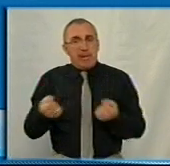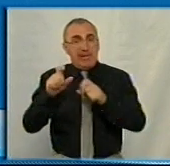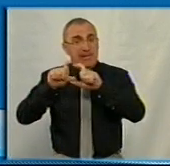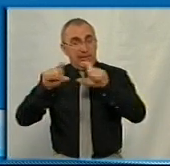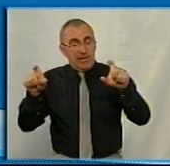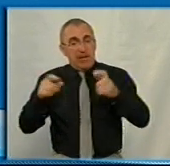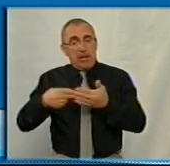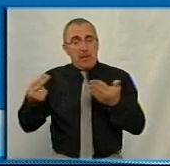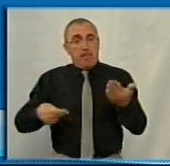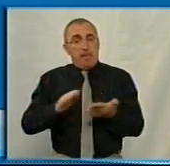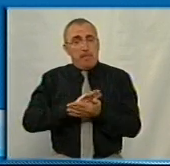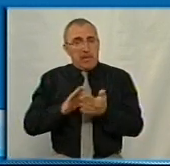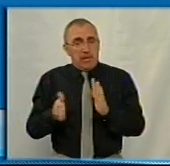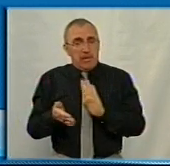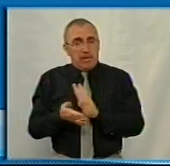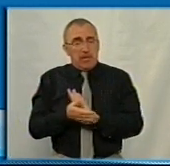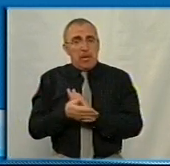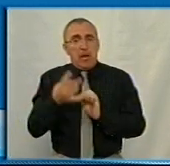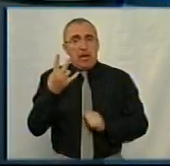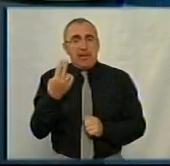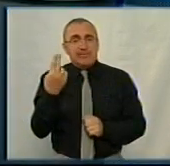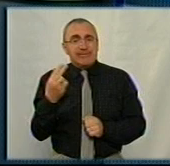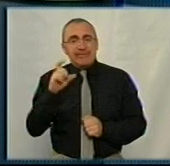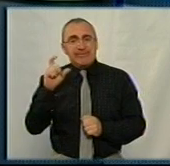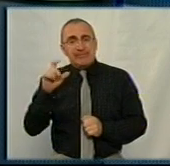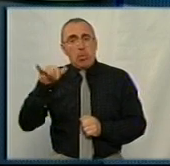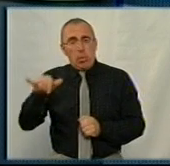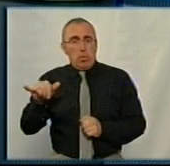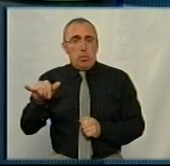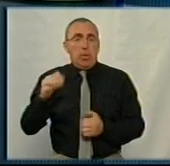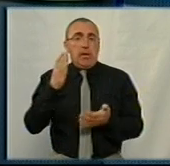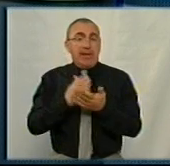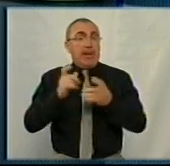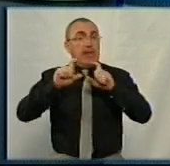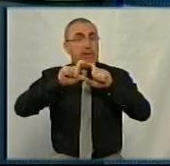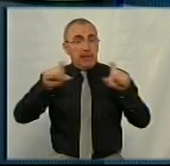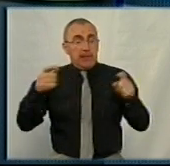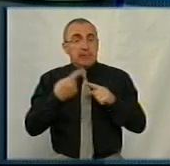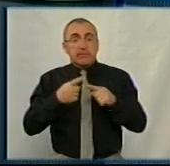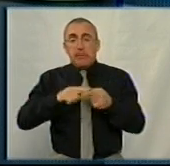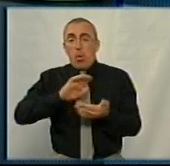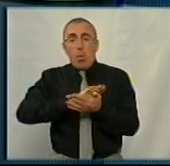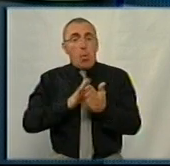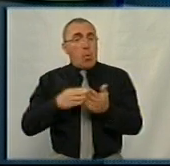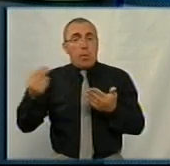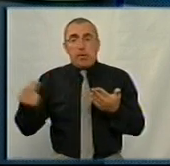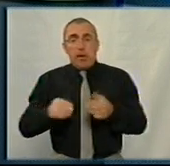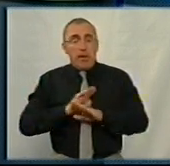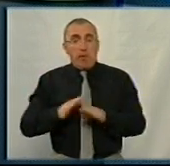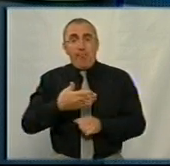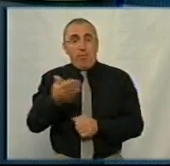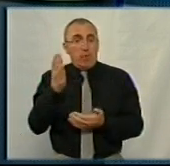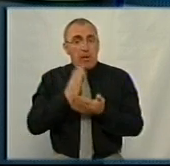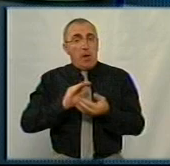які підписали угоду з НСЗУ. Саме так. А є заклади, які ці угоди не підписали, і вони є